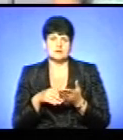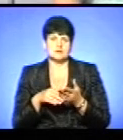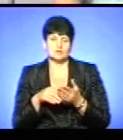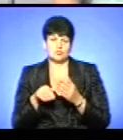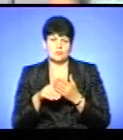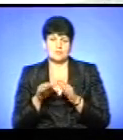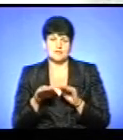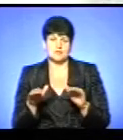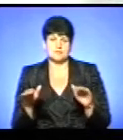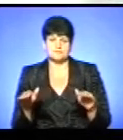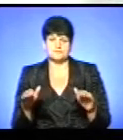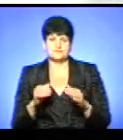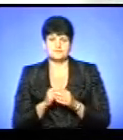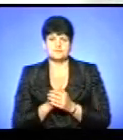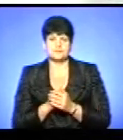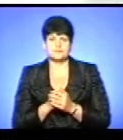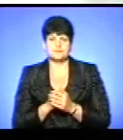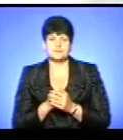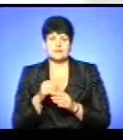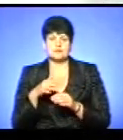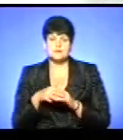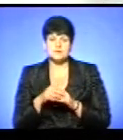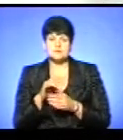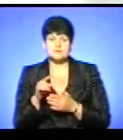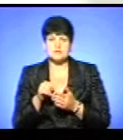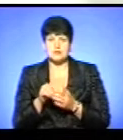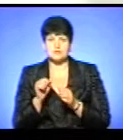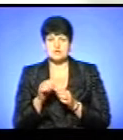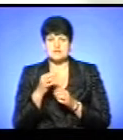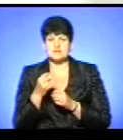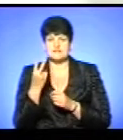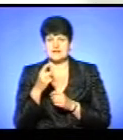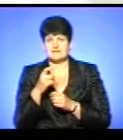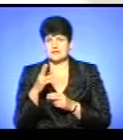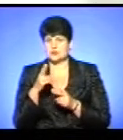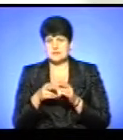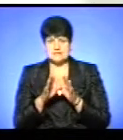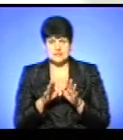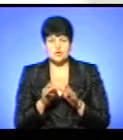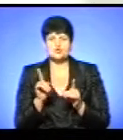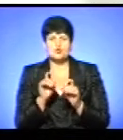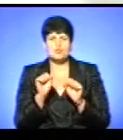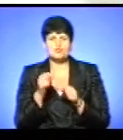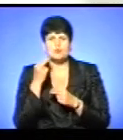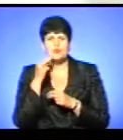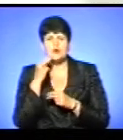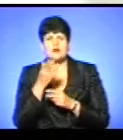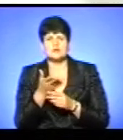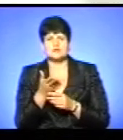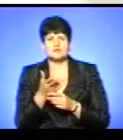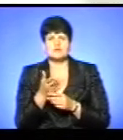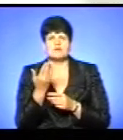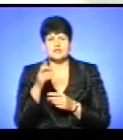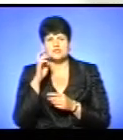тим дітям. Зрозуміло. З запитання можна сказати дві хлинки фактично до кінця ефіру. Що можна взагалі поліпшити? Пане Ігоре, як